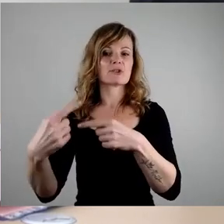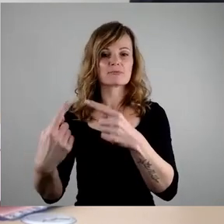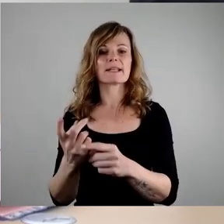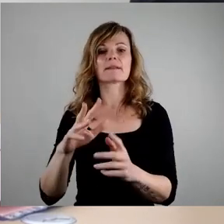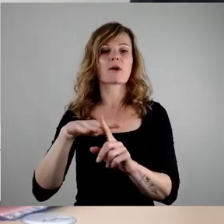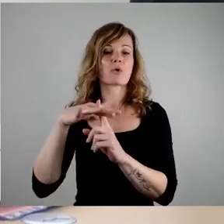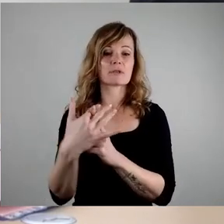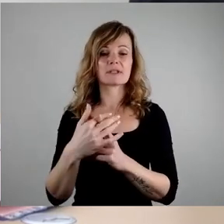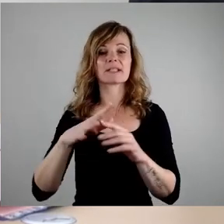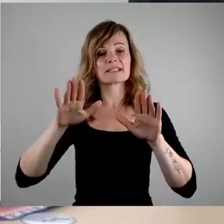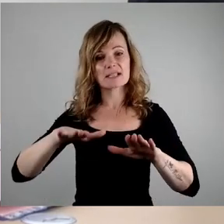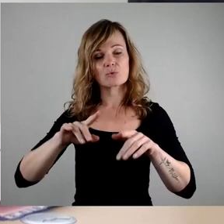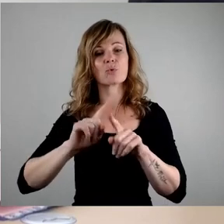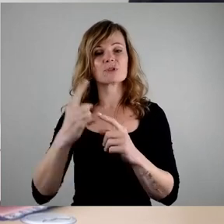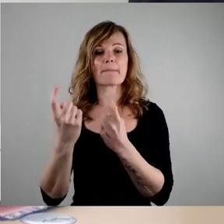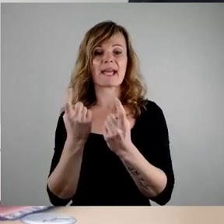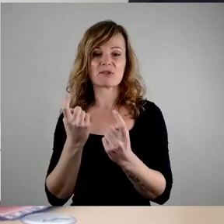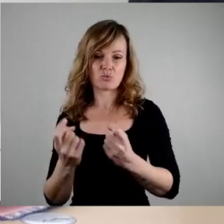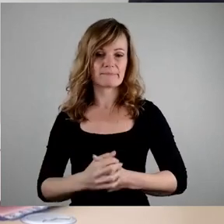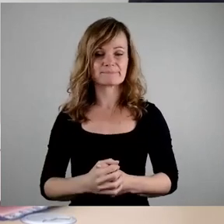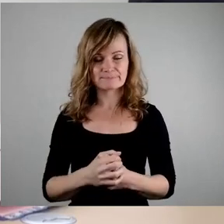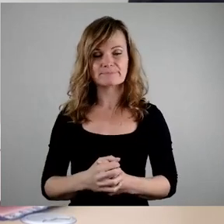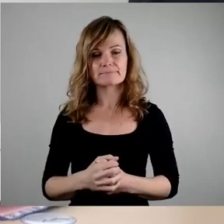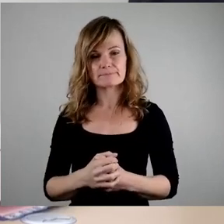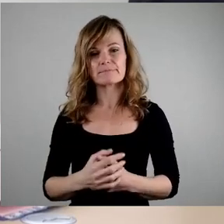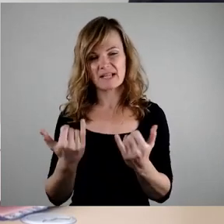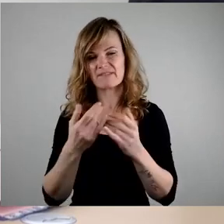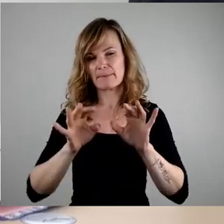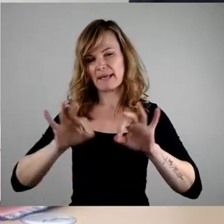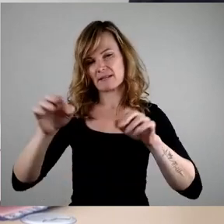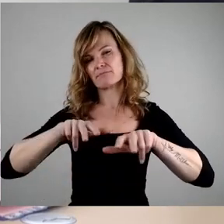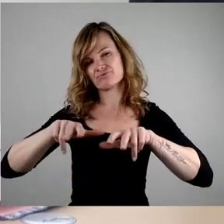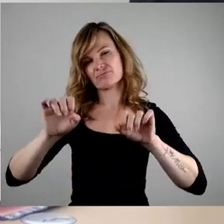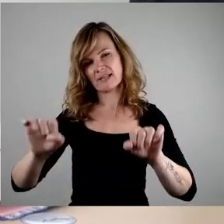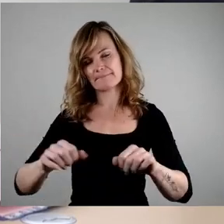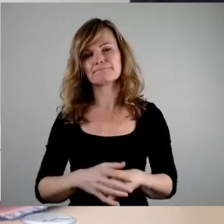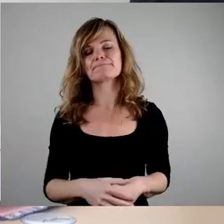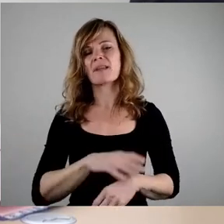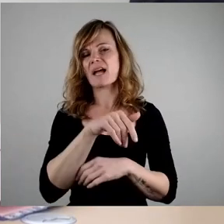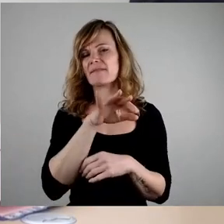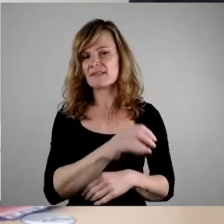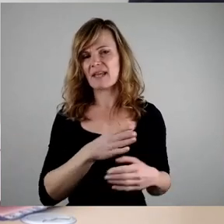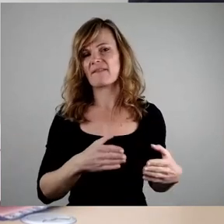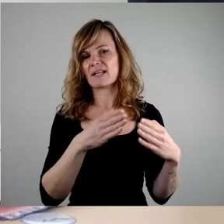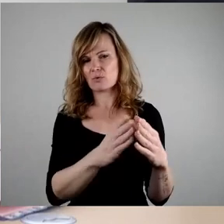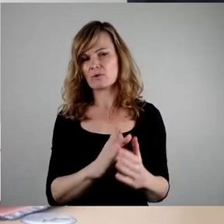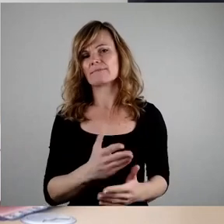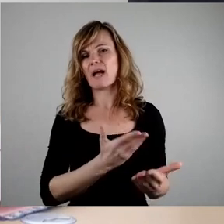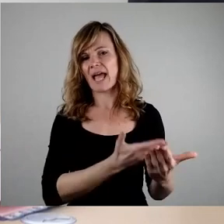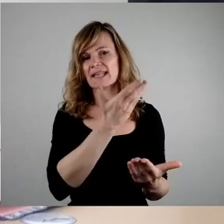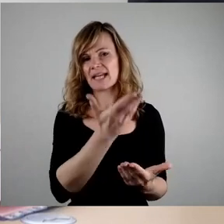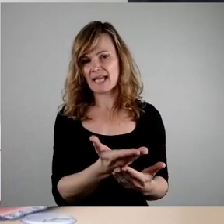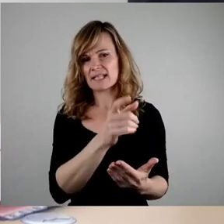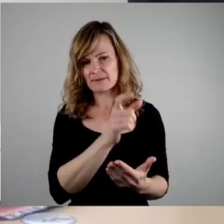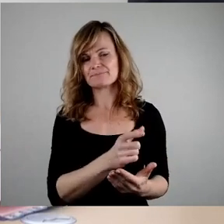im Kontext Asyl und Migration. Auch hier ein reiche AfD-Fraktion, gleichzeitig hat sie